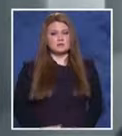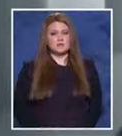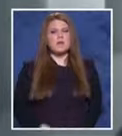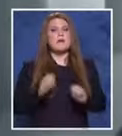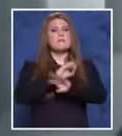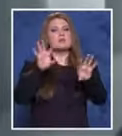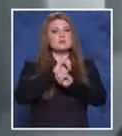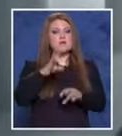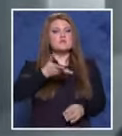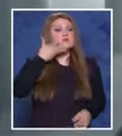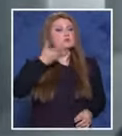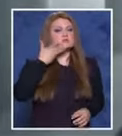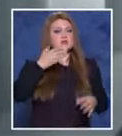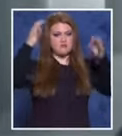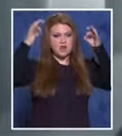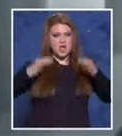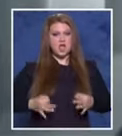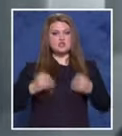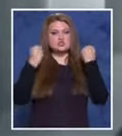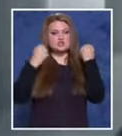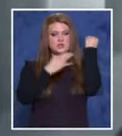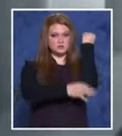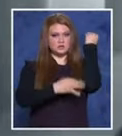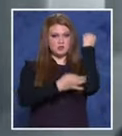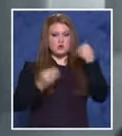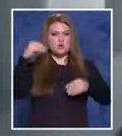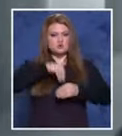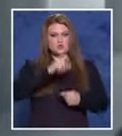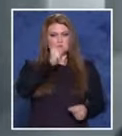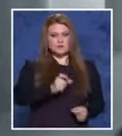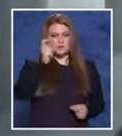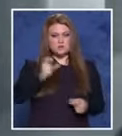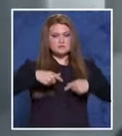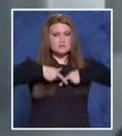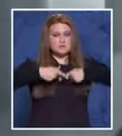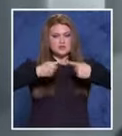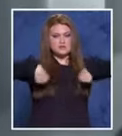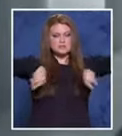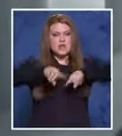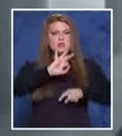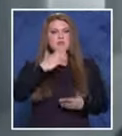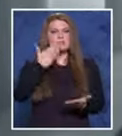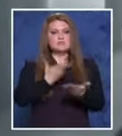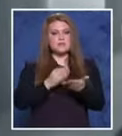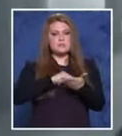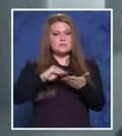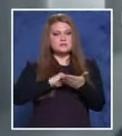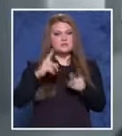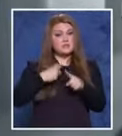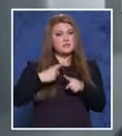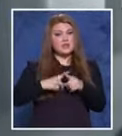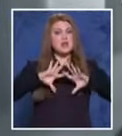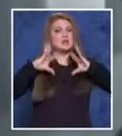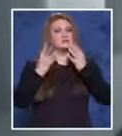Предаването разказва реални житейски истории. Участието на страните в съдебната зала и представянето на писмени